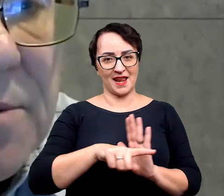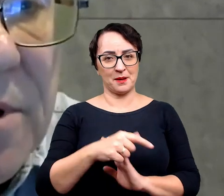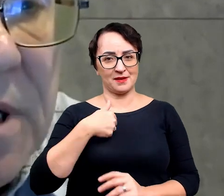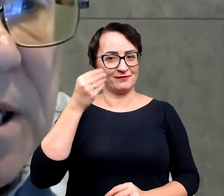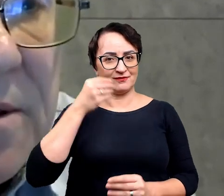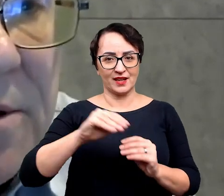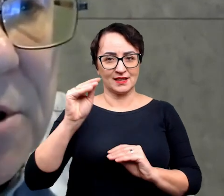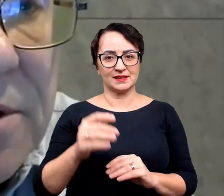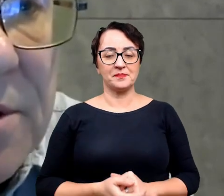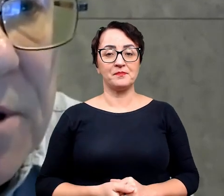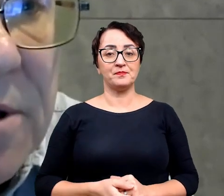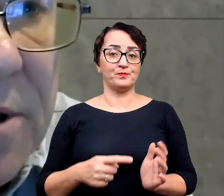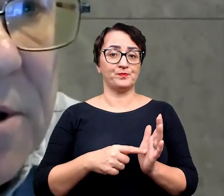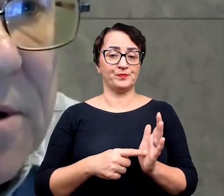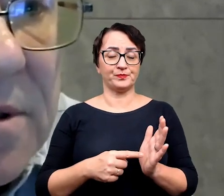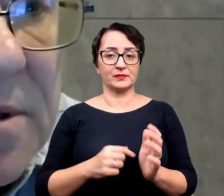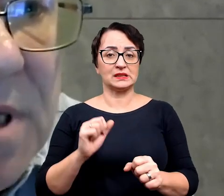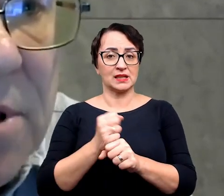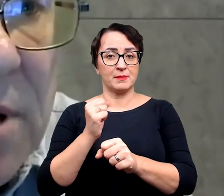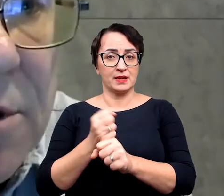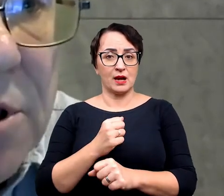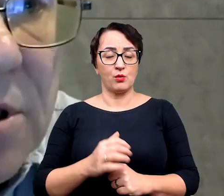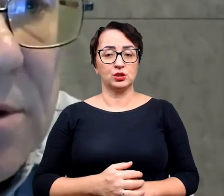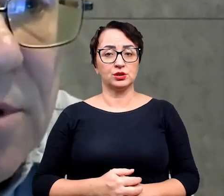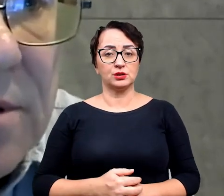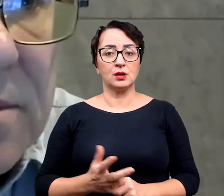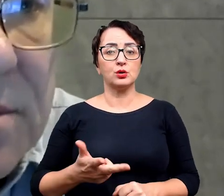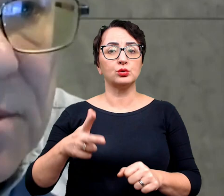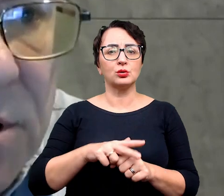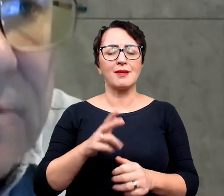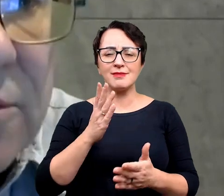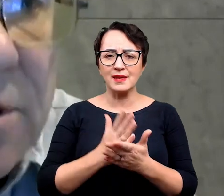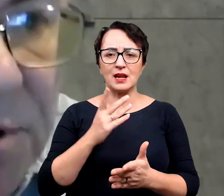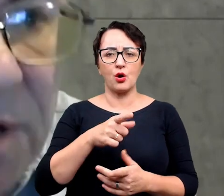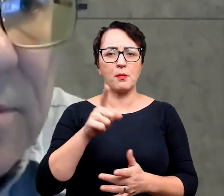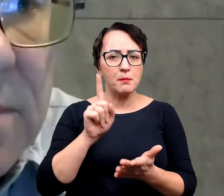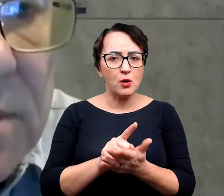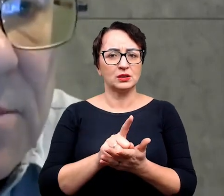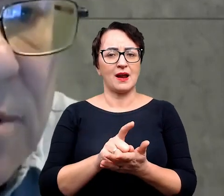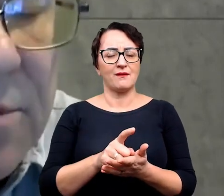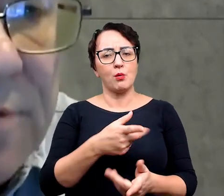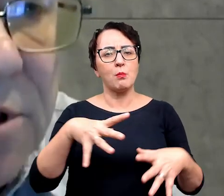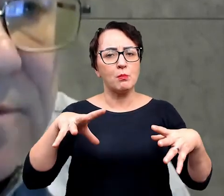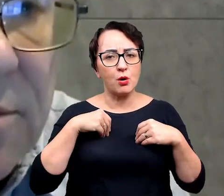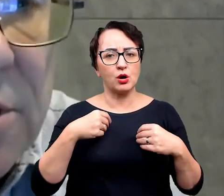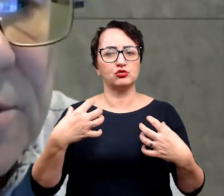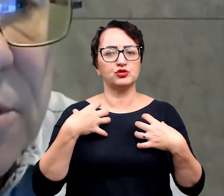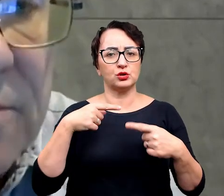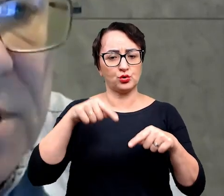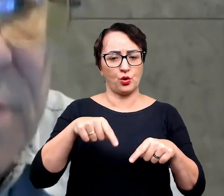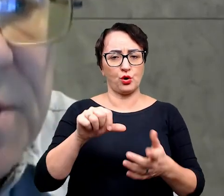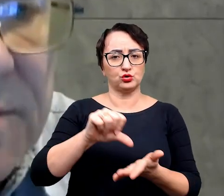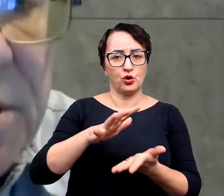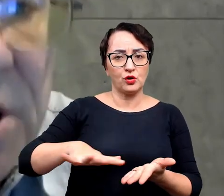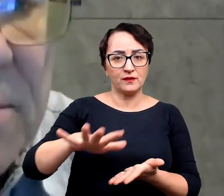interesuje. Także takie skamieniałości, które tylko i wyłącznie potrafią, mogą żyć właściwie w określonej